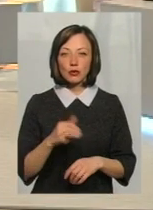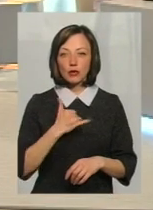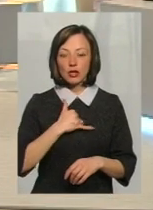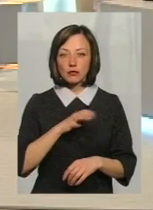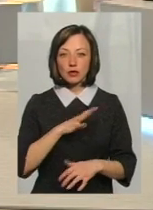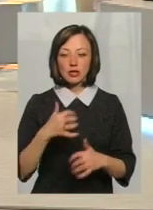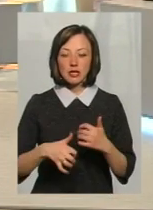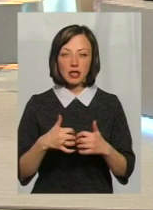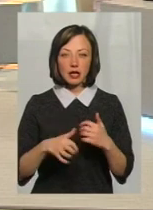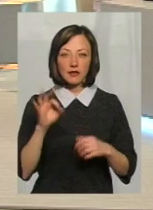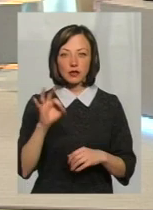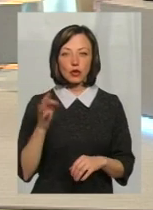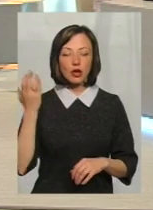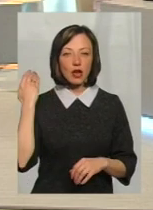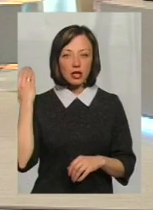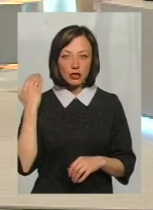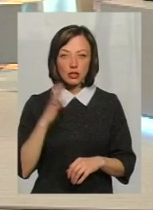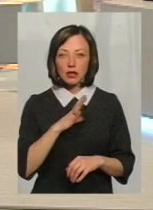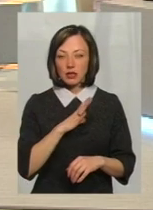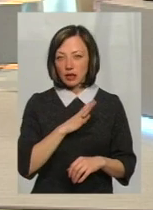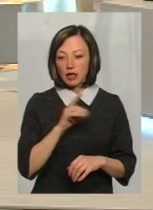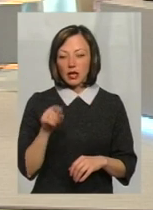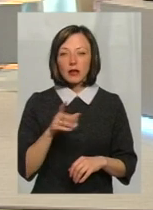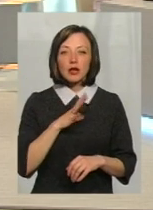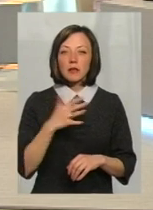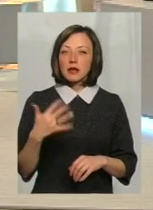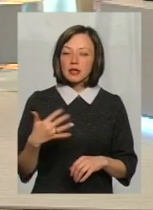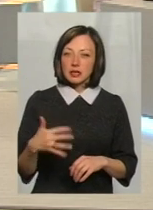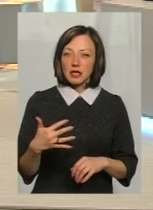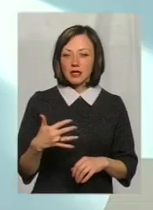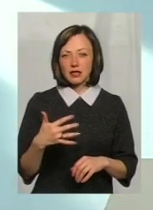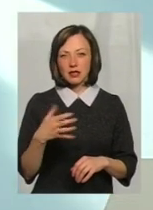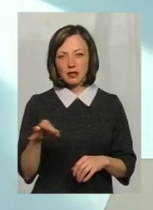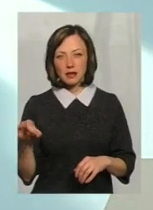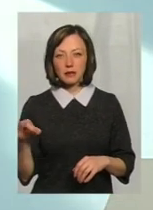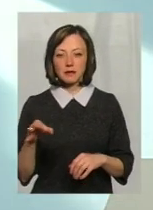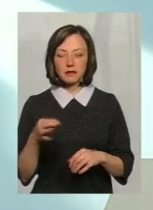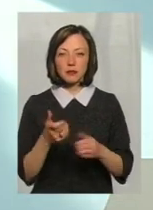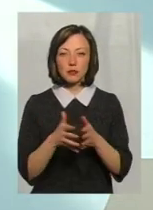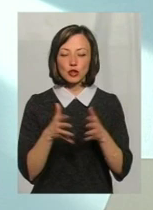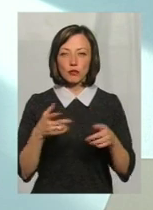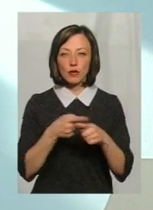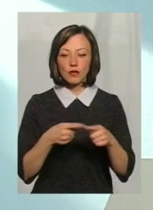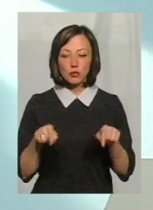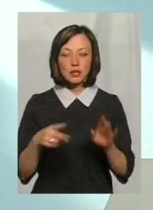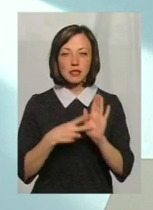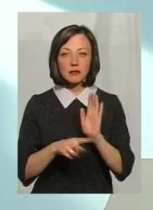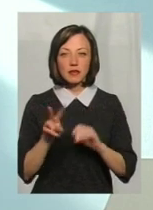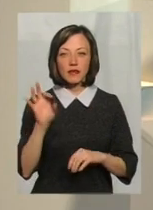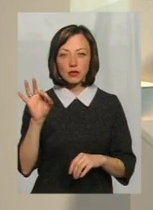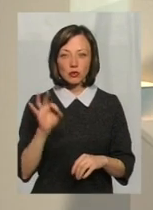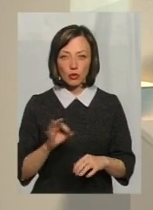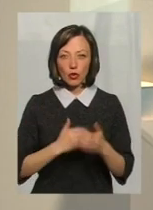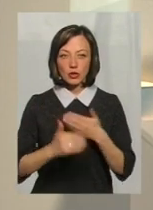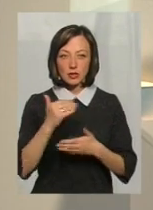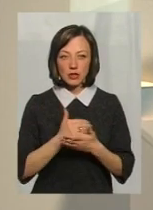середній відсоток раніше, який спостерігався. Там було 50% з хвостиком, ну більше половини. То тут же 72%. Це ви про